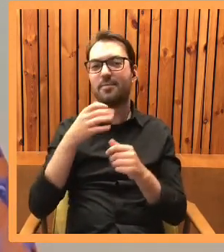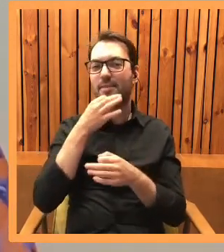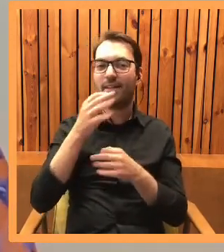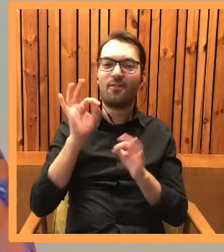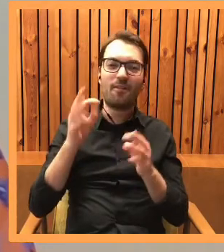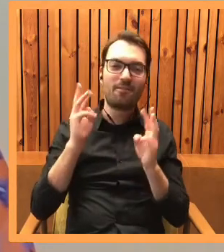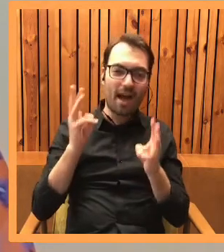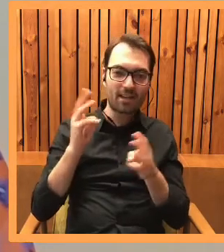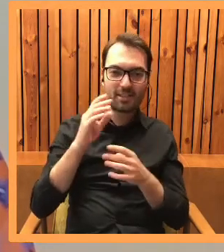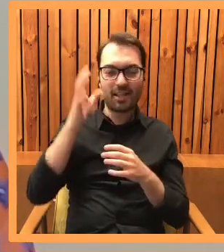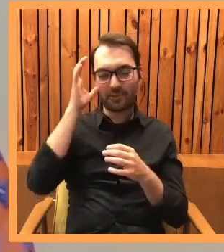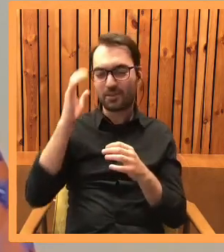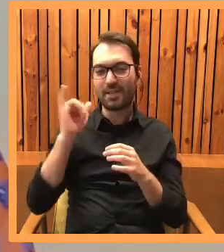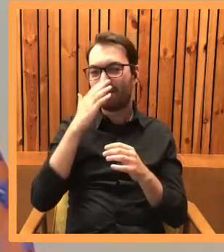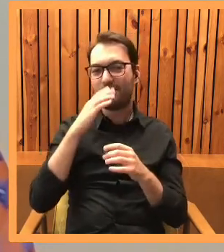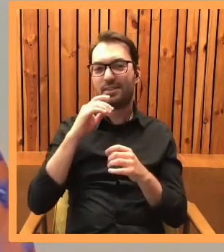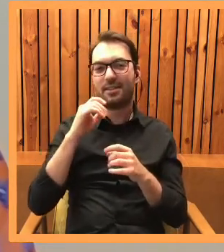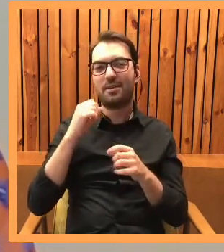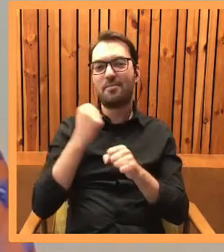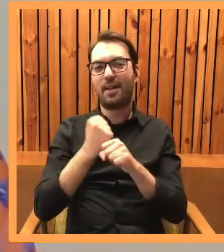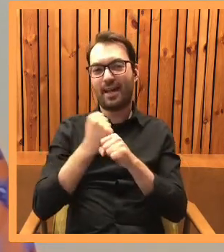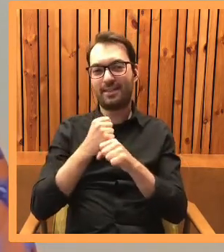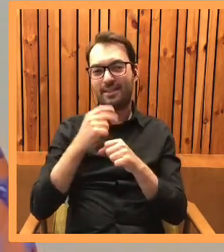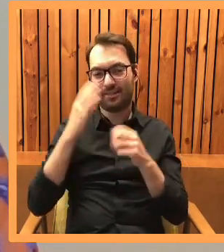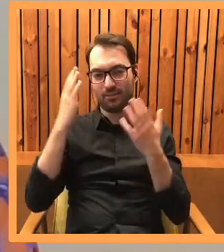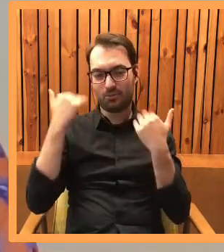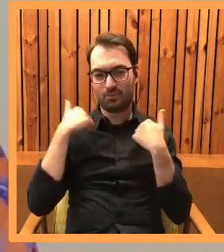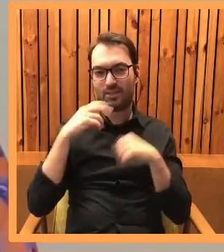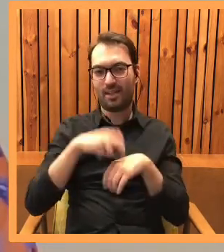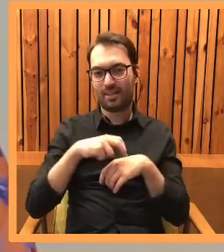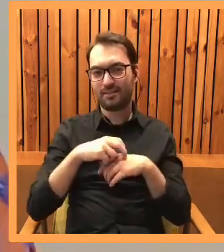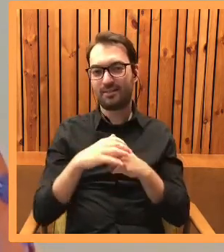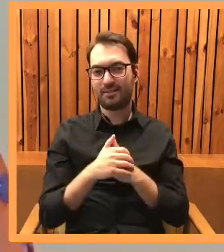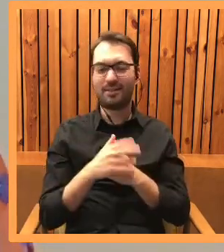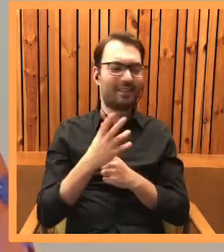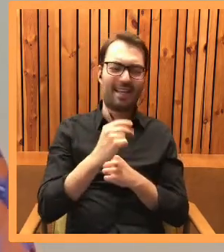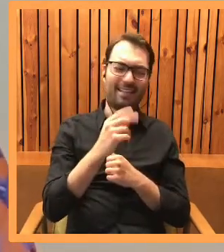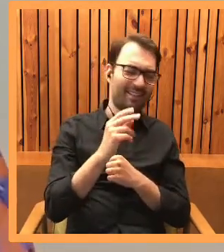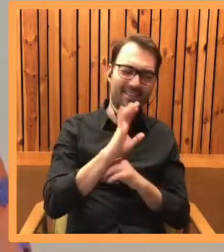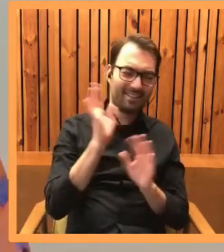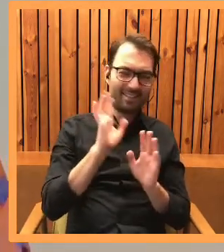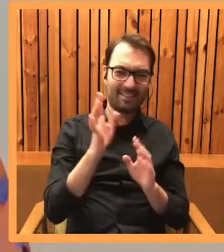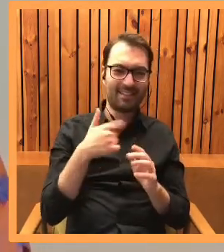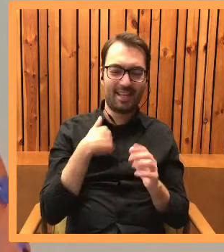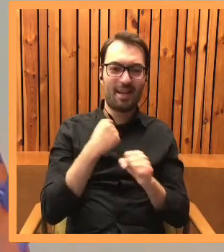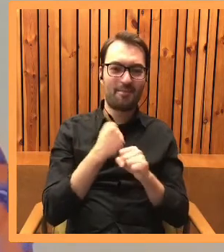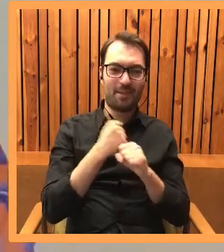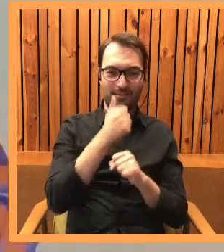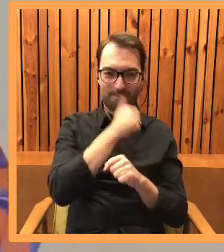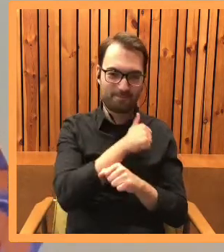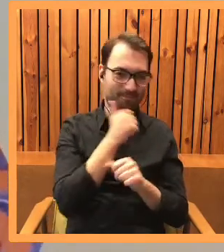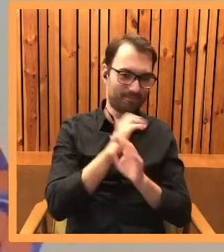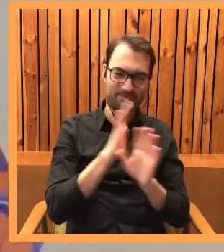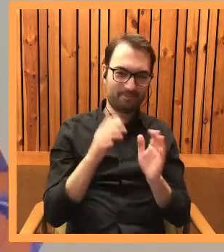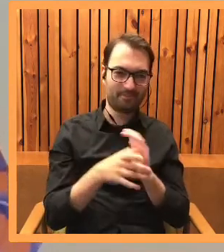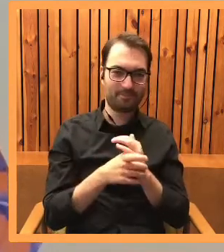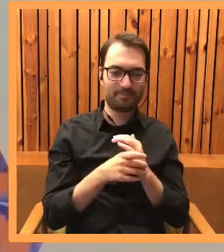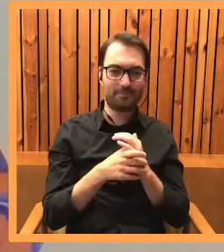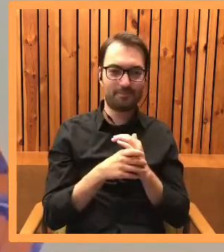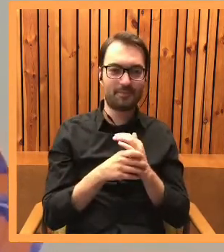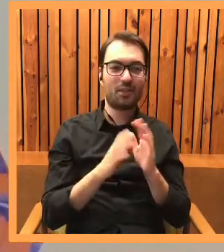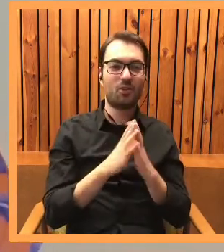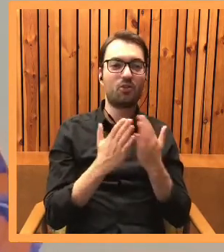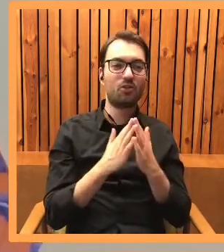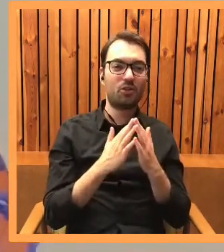warsztat. Jak wygląda ta codzienność przychodni? To nie, nie, nie. Ja pracuję inkognito, ponieważ